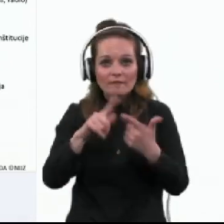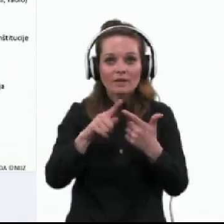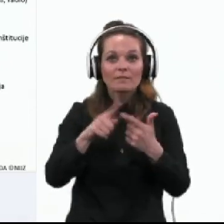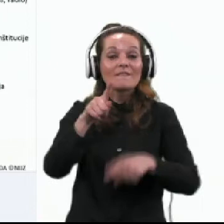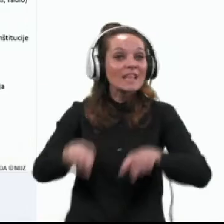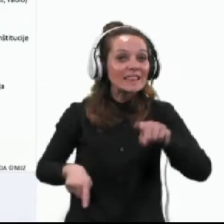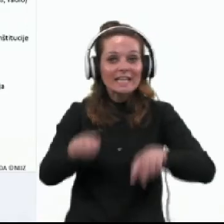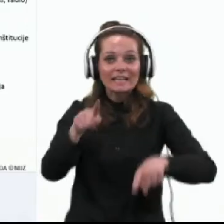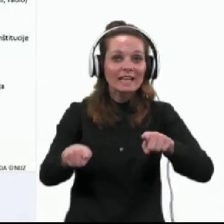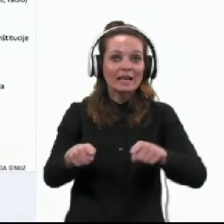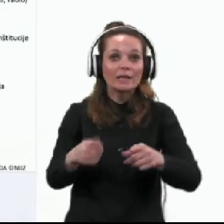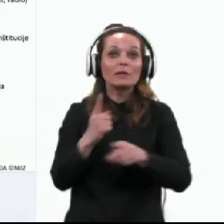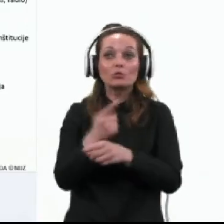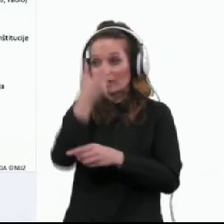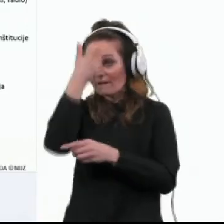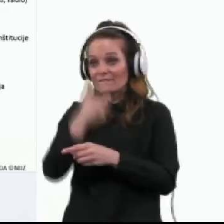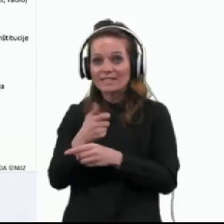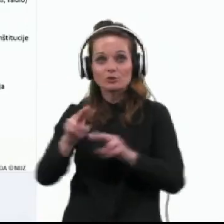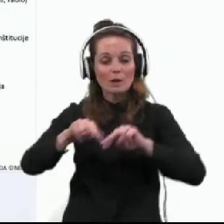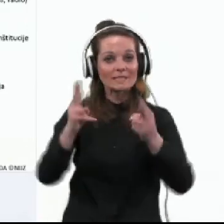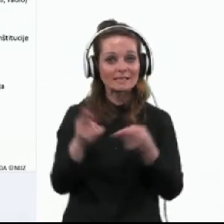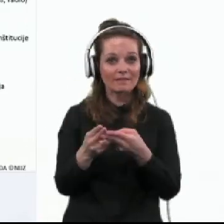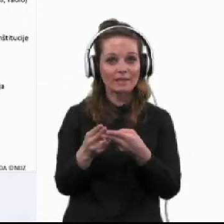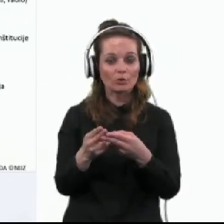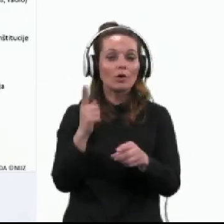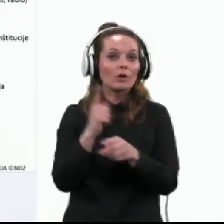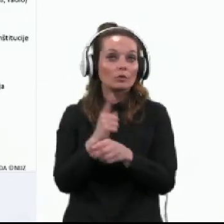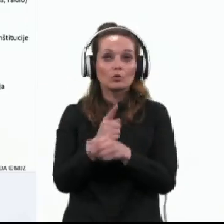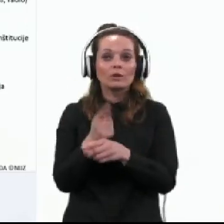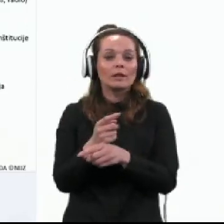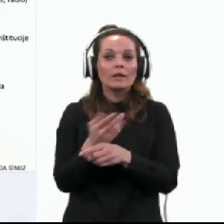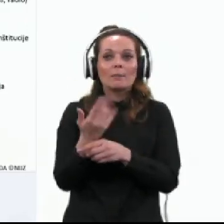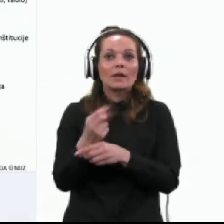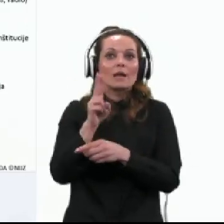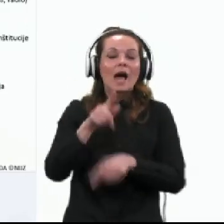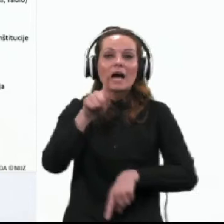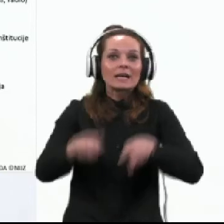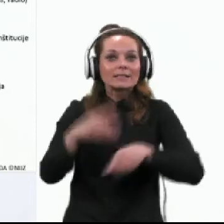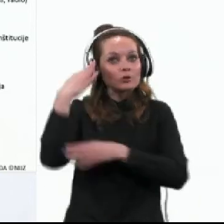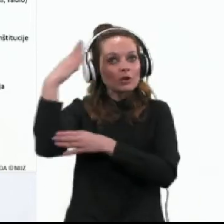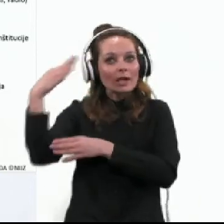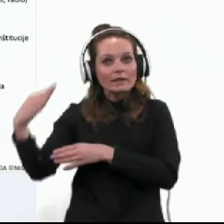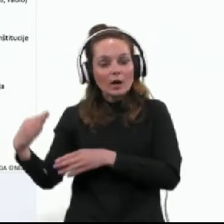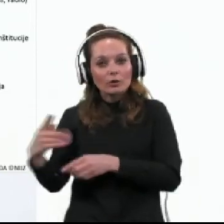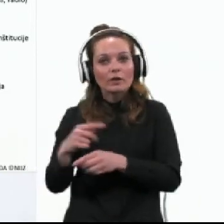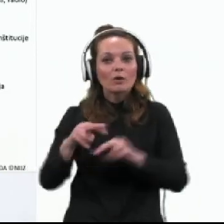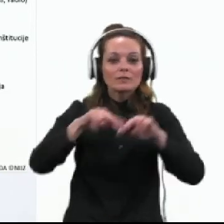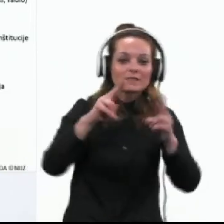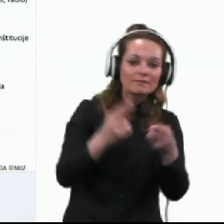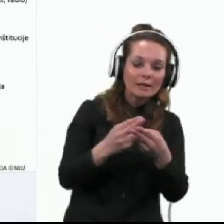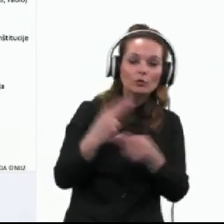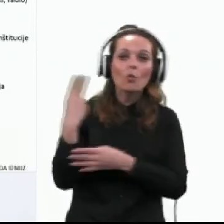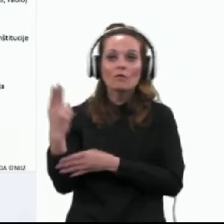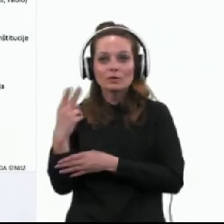digitalnem in fizičnem svetu. Privedla je do različnih teorij zarote v Sloveniji in svetu in